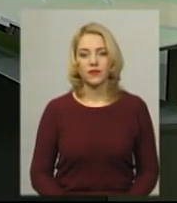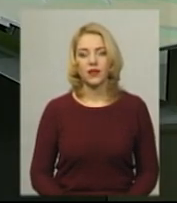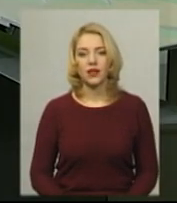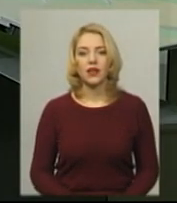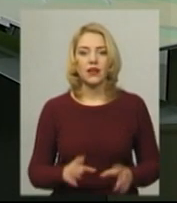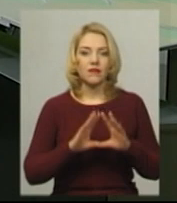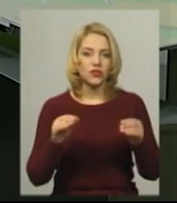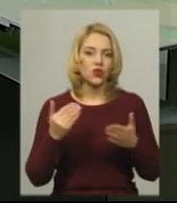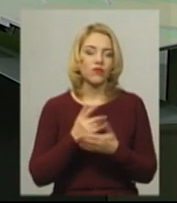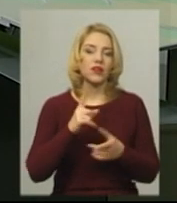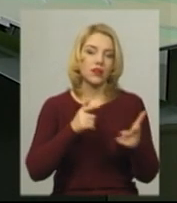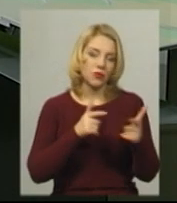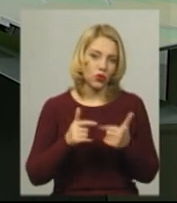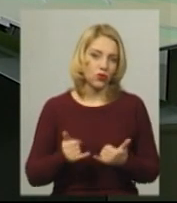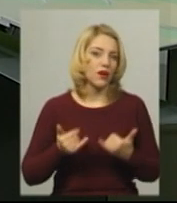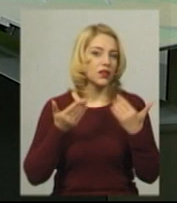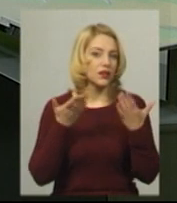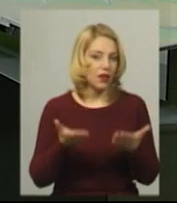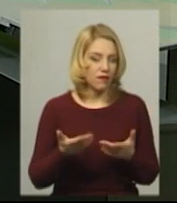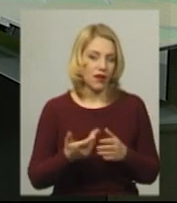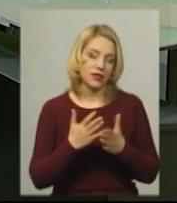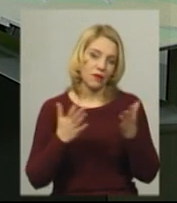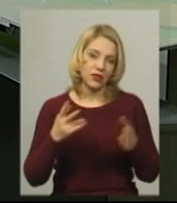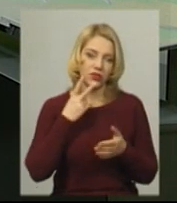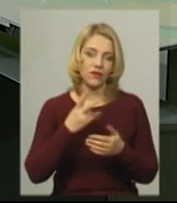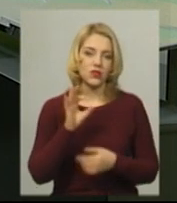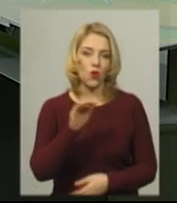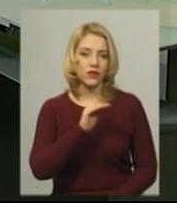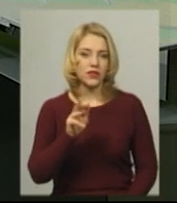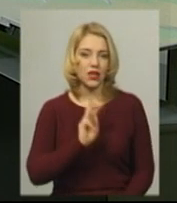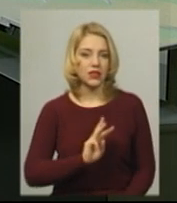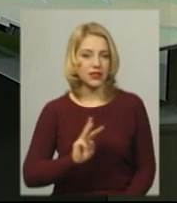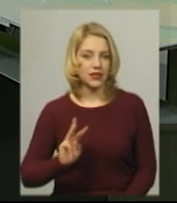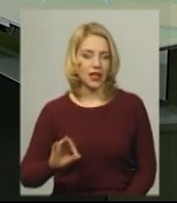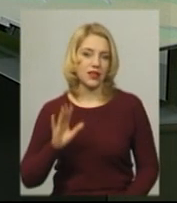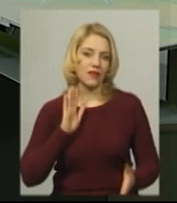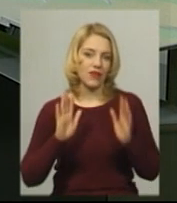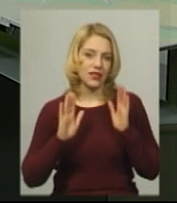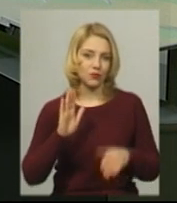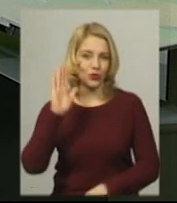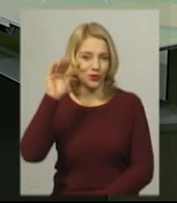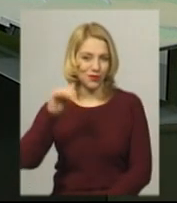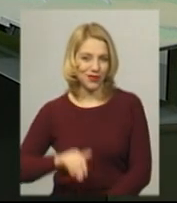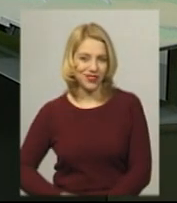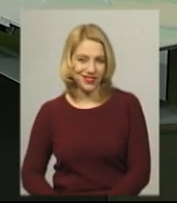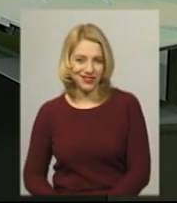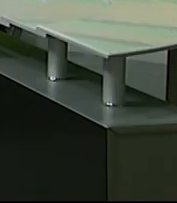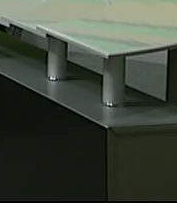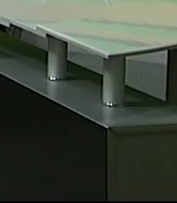Це всі новини, які ми встигли для вас підготувати. Більше дивіться на нашому офіційному сайті та на сторінці у Фейсбук. Побачимось.